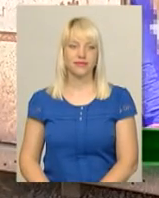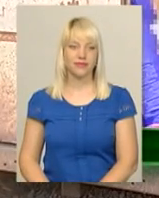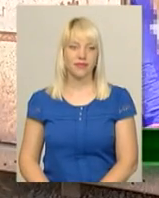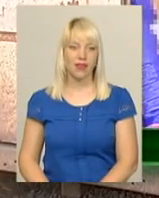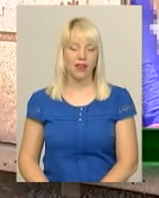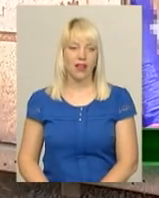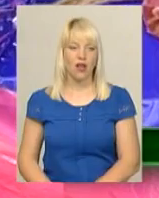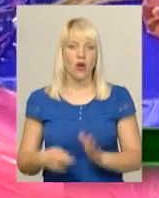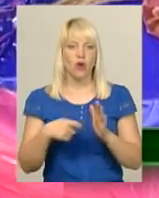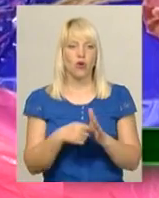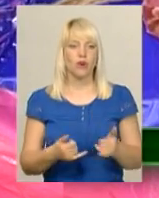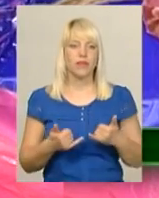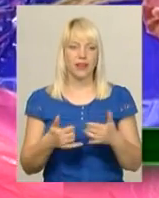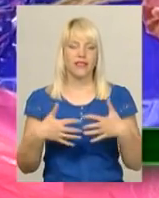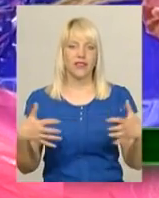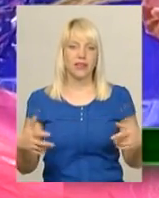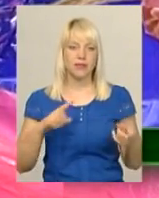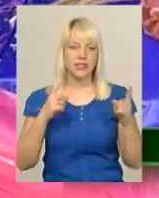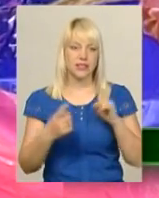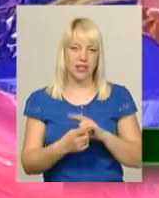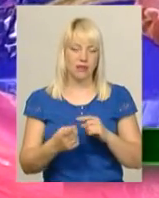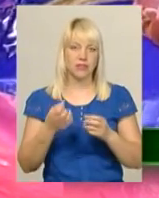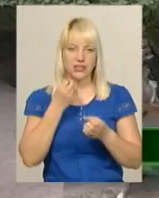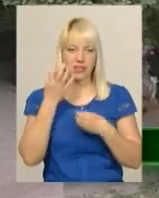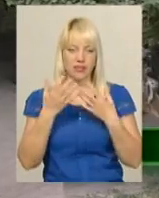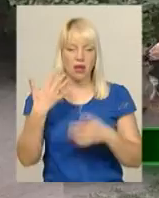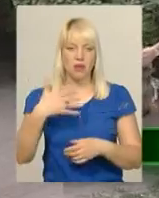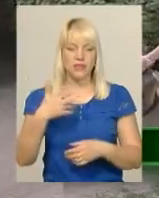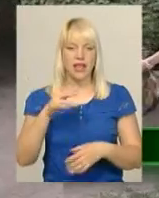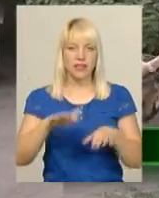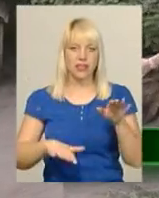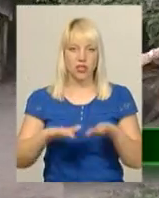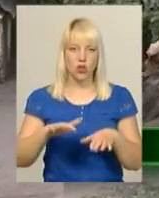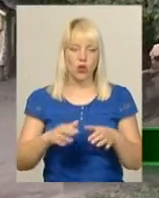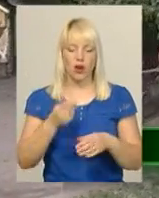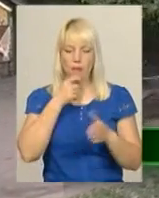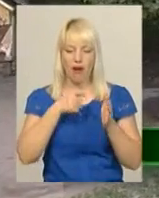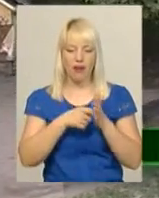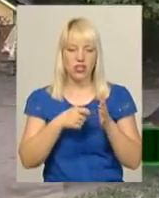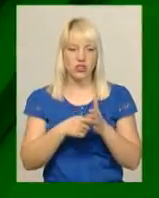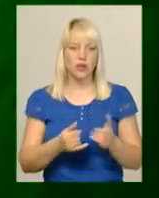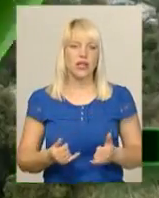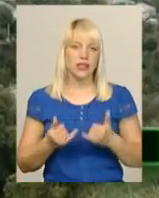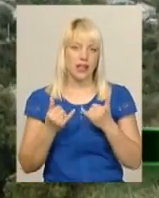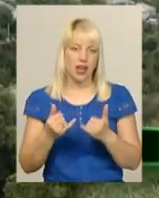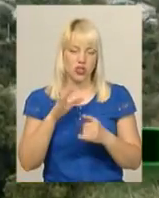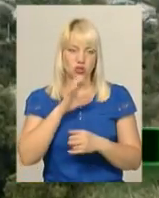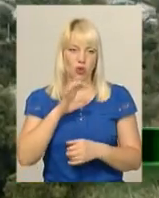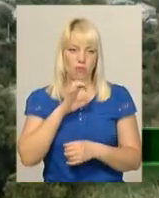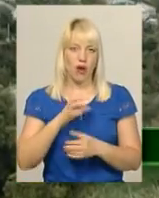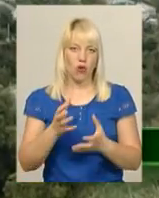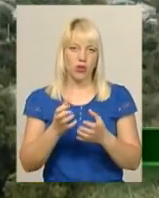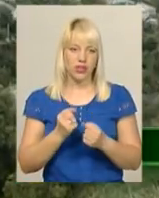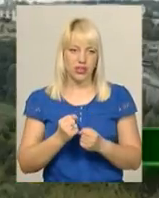Корм для тварин замість квітів. 50 кілограмів харчів для собак отримали у подарунок на весілля хмельничани. Великий